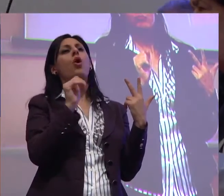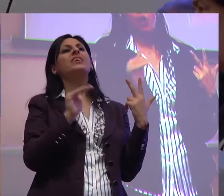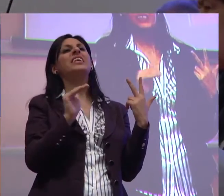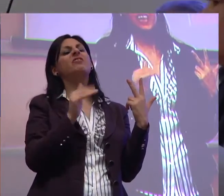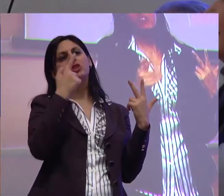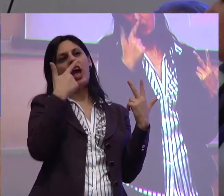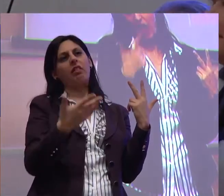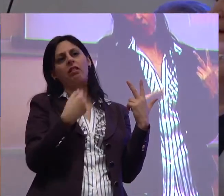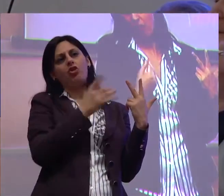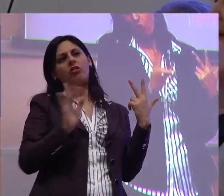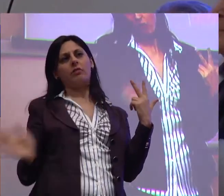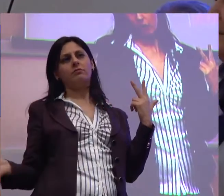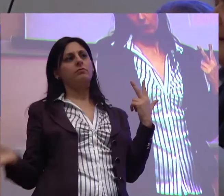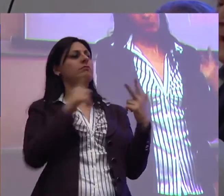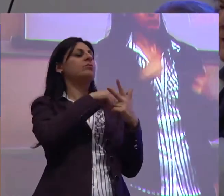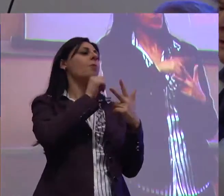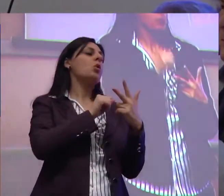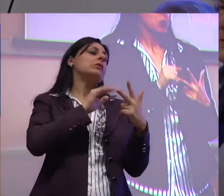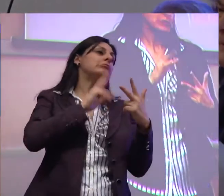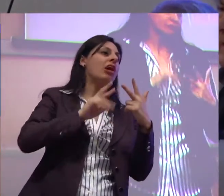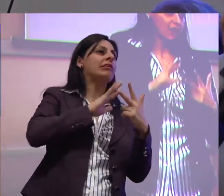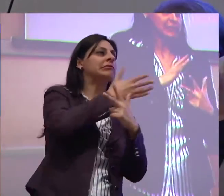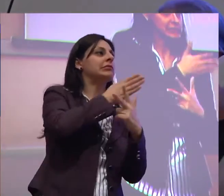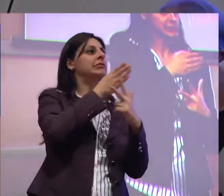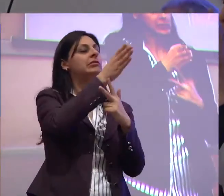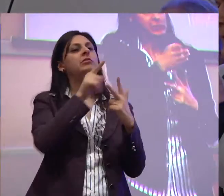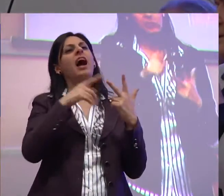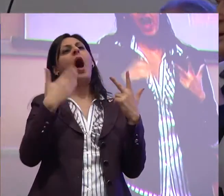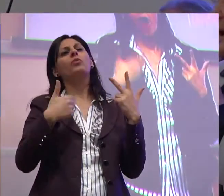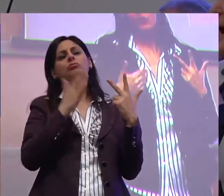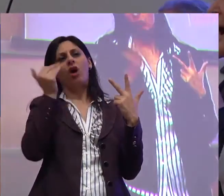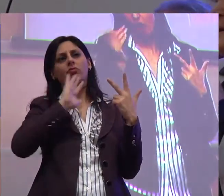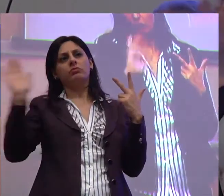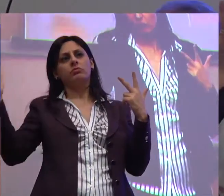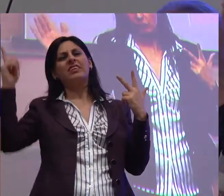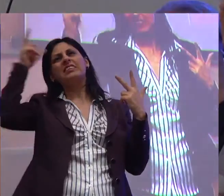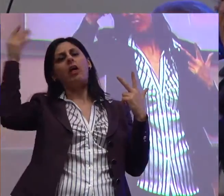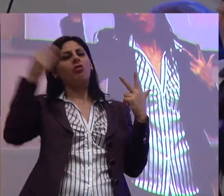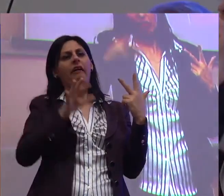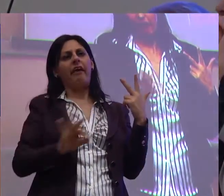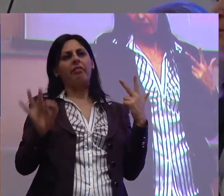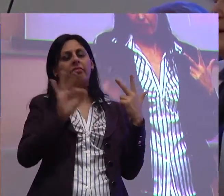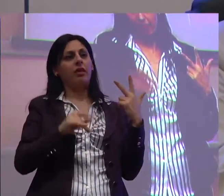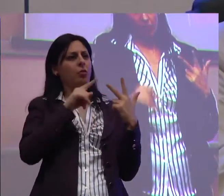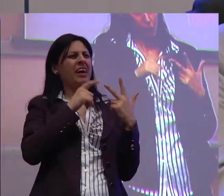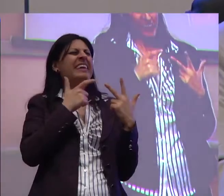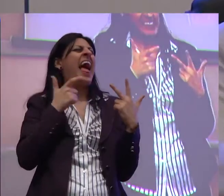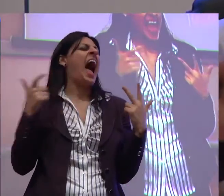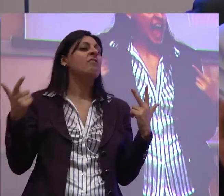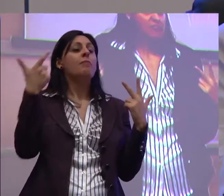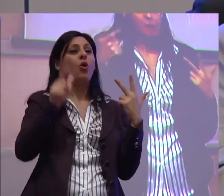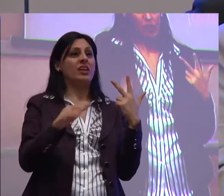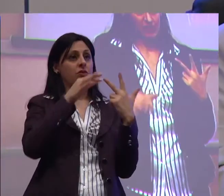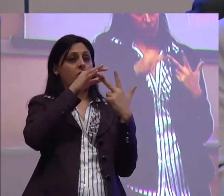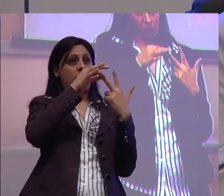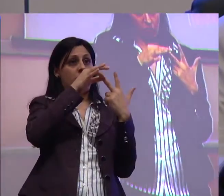servizio adeguato. Quindi il problema, ecco, con il mercato è questo. Ed drammatico, perché questo insieme a